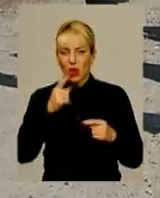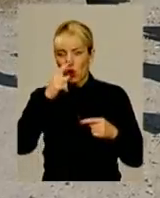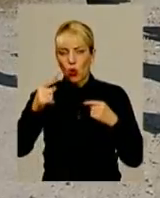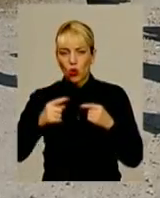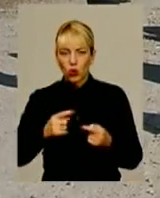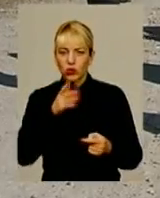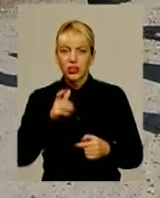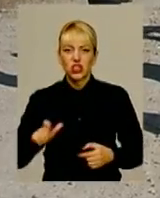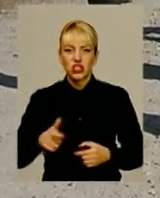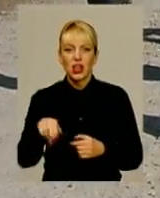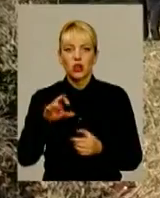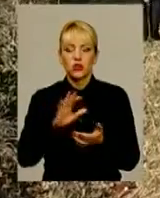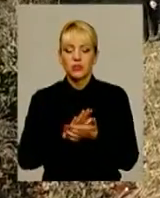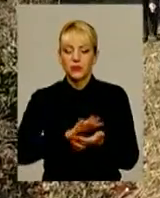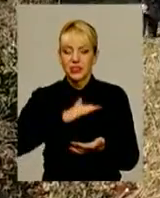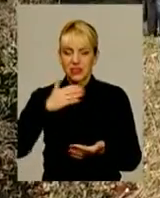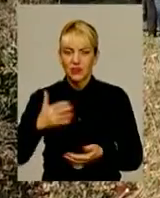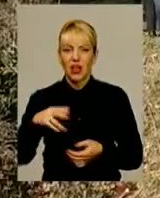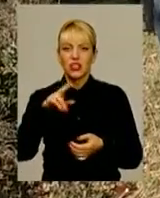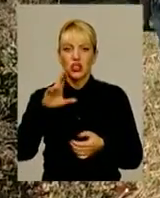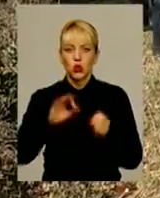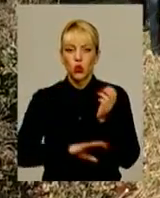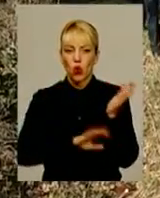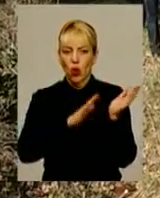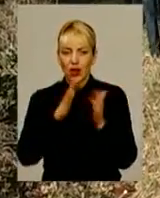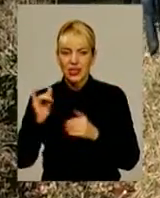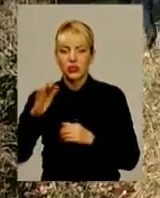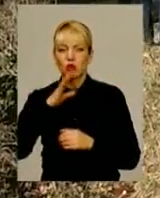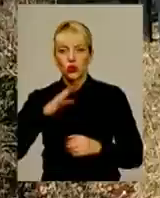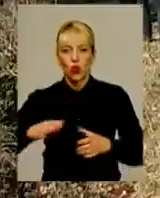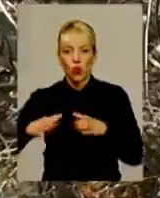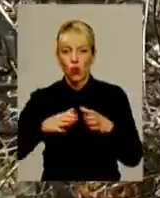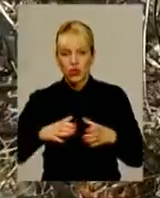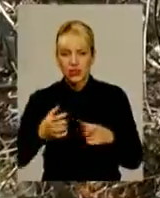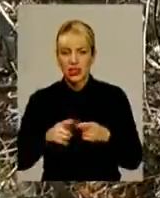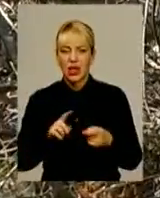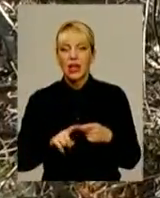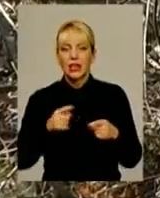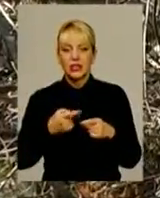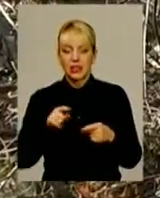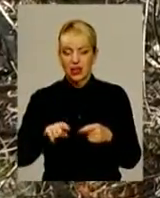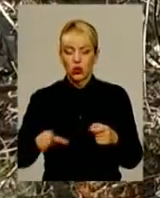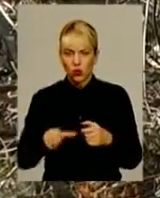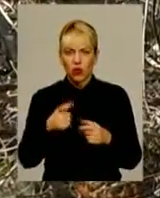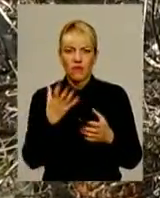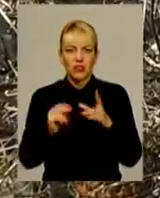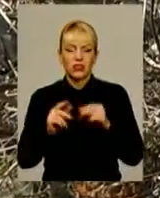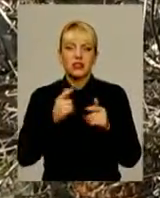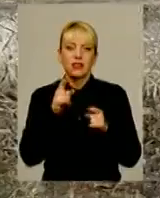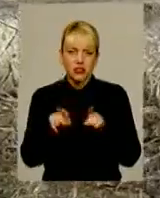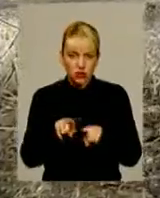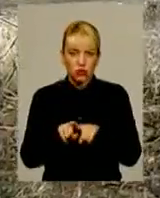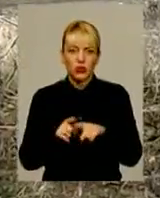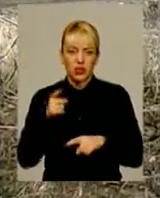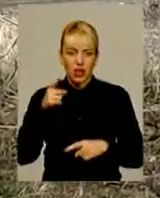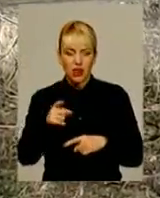сміттєзвалища, лісу, городів і ставка. Хоча і неї до встановленого на березі озера Смітника йти досить далеко. Та директор приватного підприємства